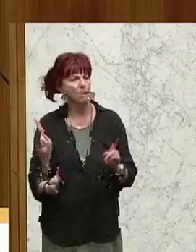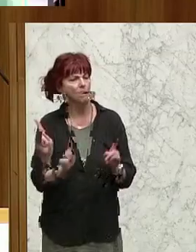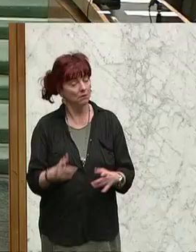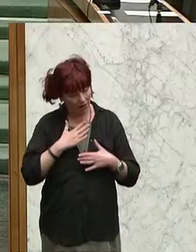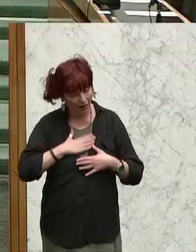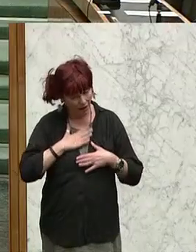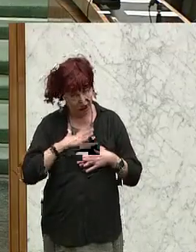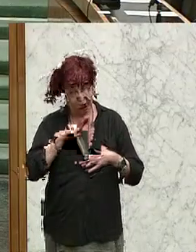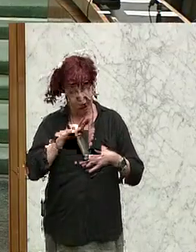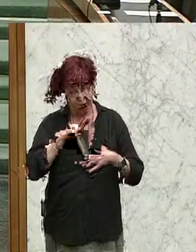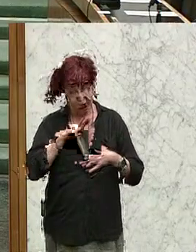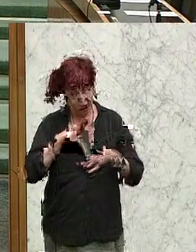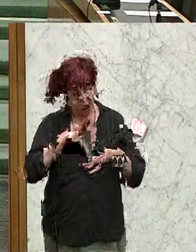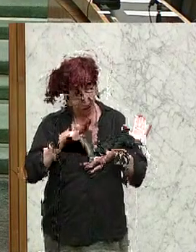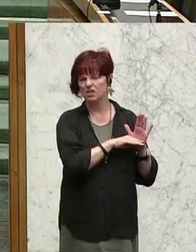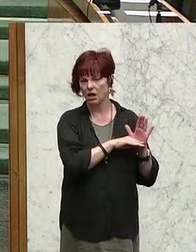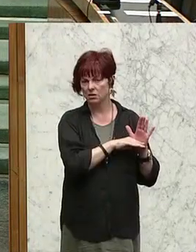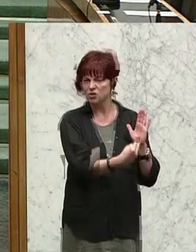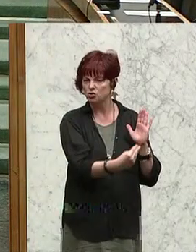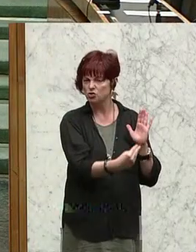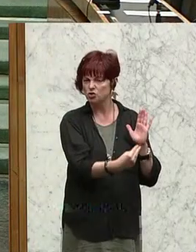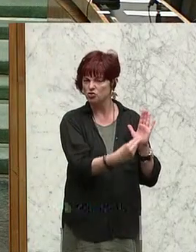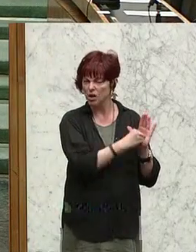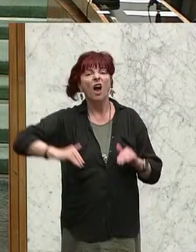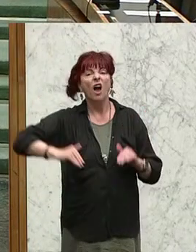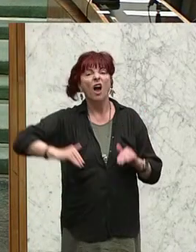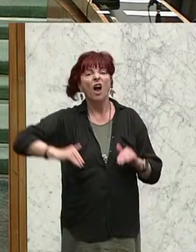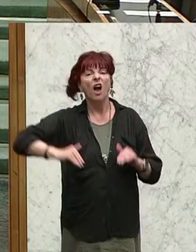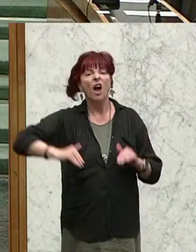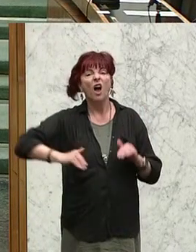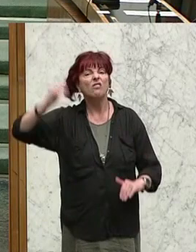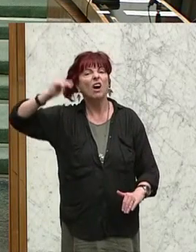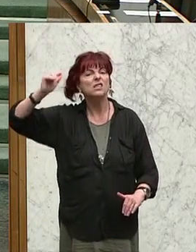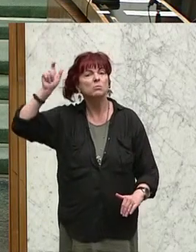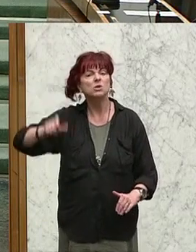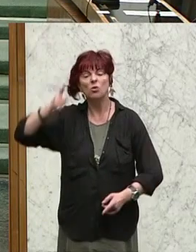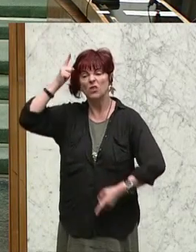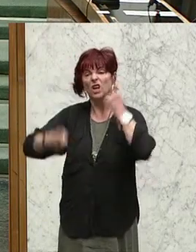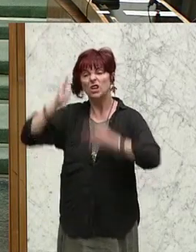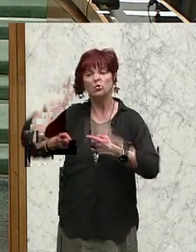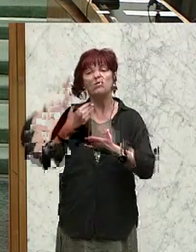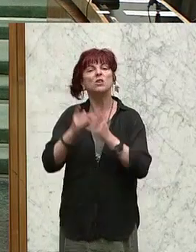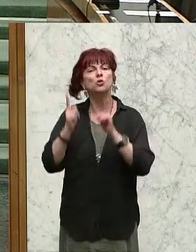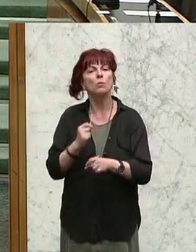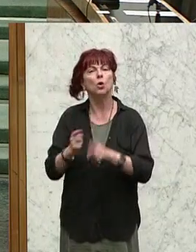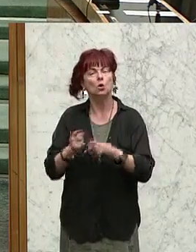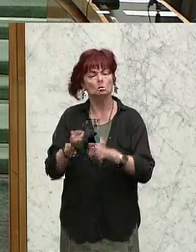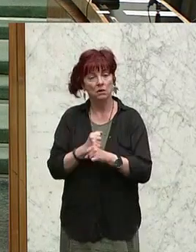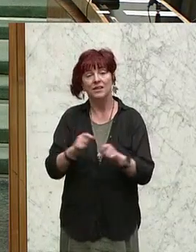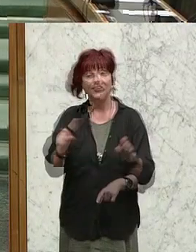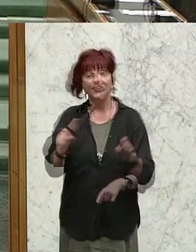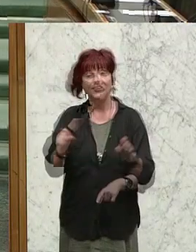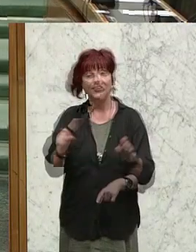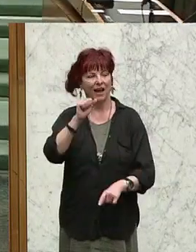jetzt machen mit dem Gesetz ist, erwachsenen Menschen diktatorisch vorzuschreiben, was sie zu tun haben und nicht. Siehe ganz darauf.